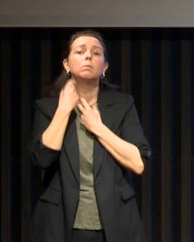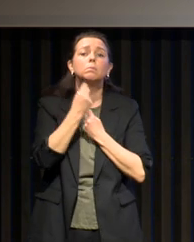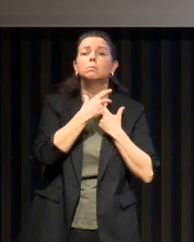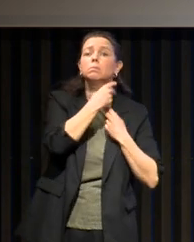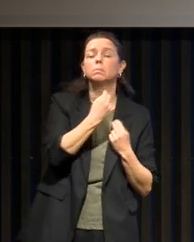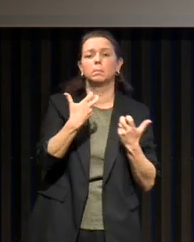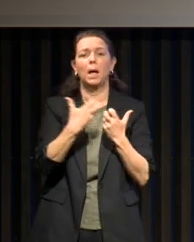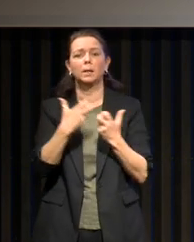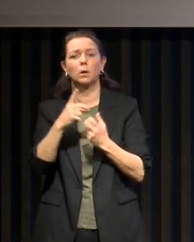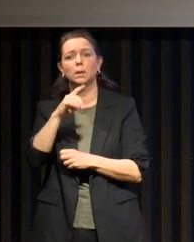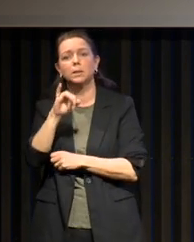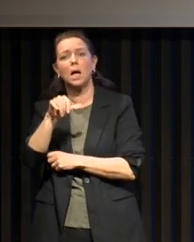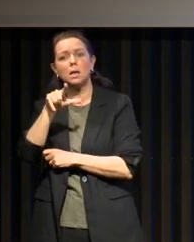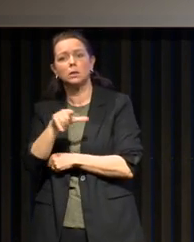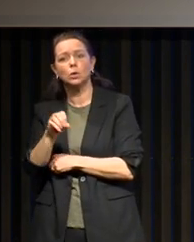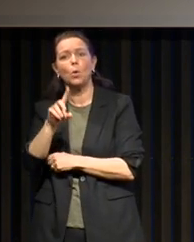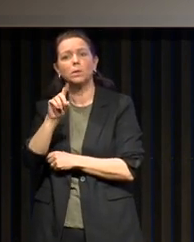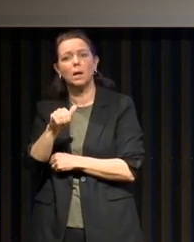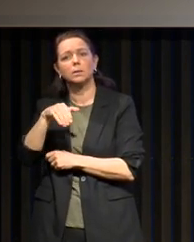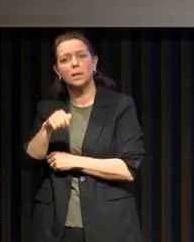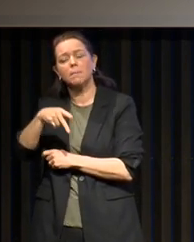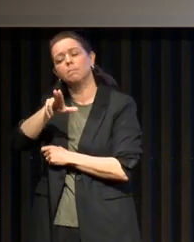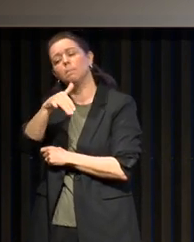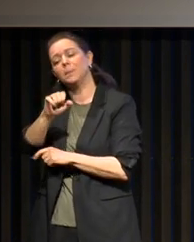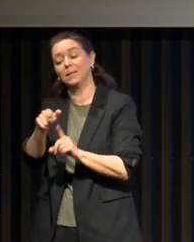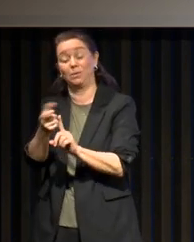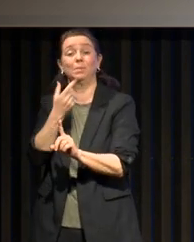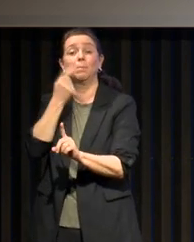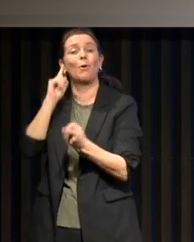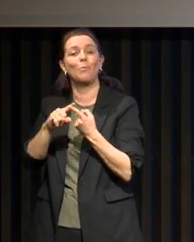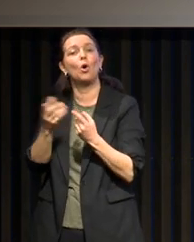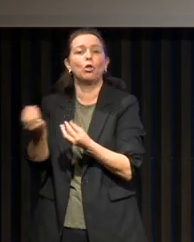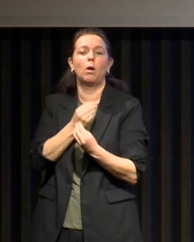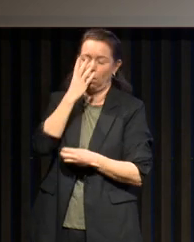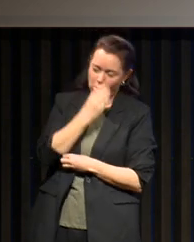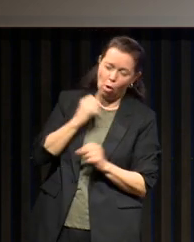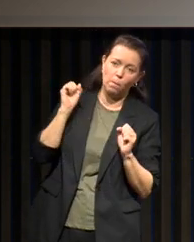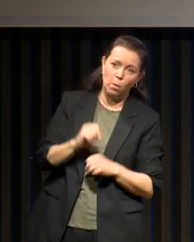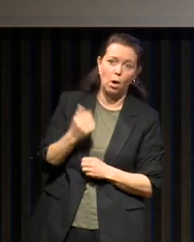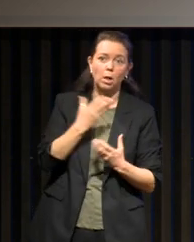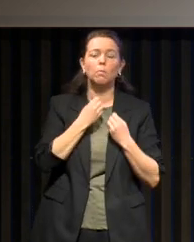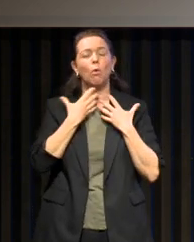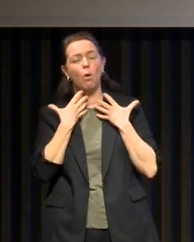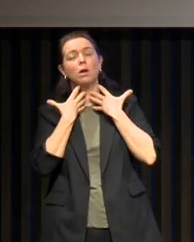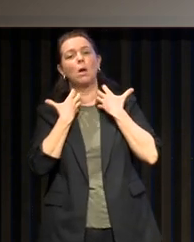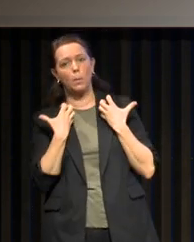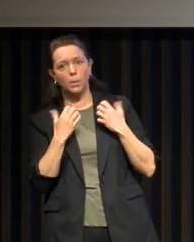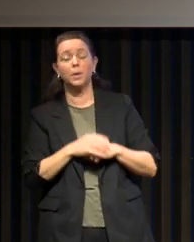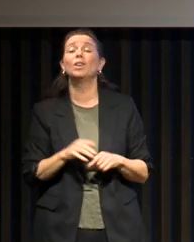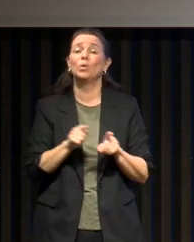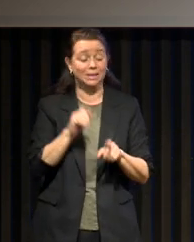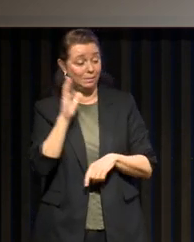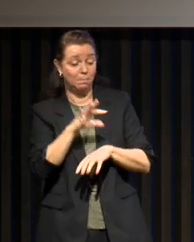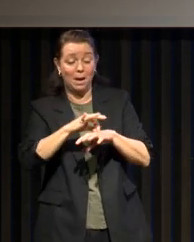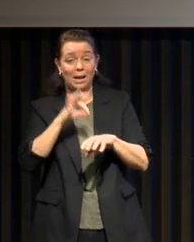benzodiazépines, par exemple, les produits qu'on peut prendre pour dormir, en fait, relâchent les muscles dilatateurs du pharynx. Les maladies psychiatriques, parce qu'on sait que quand